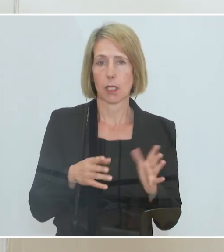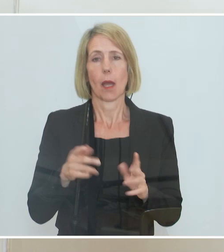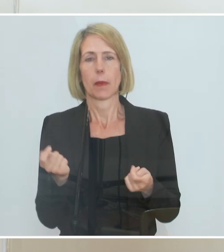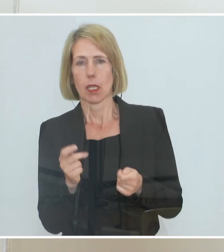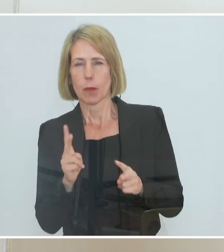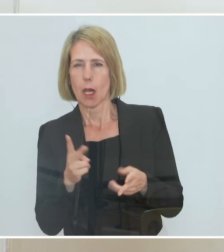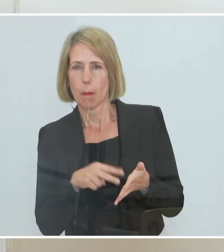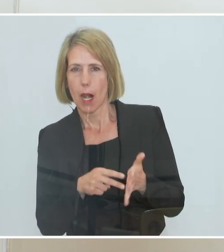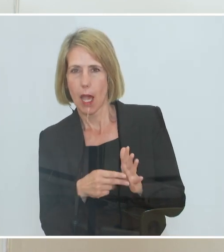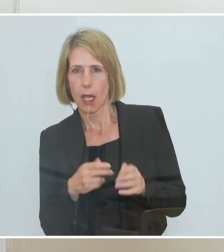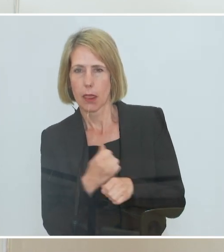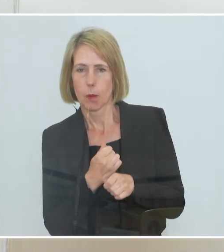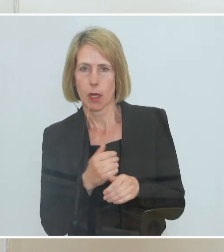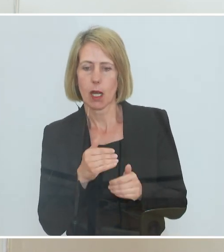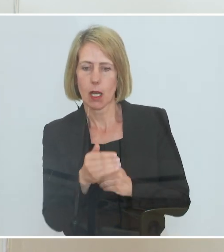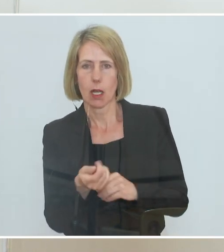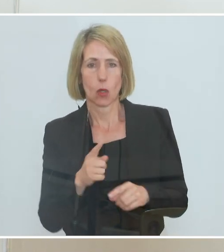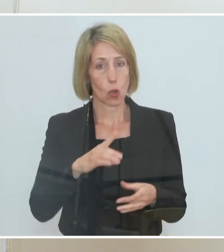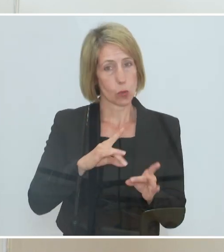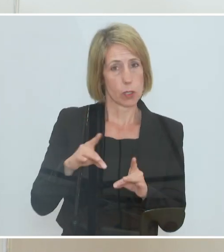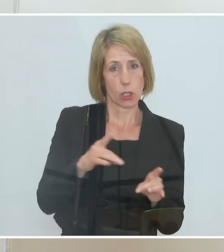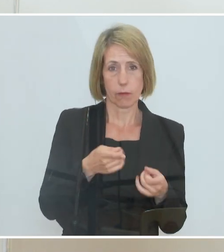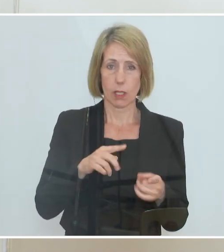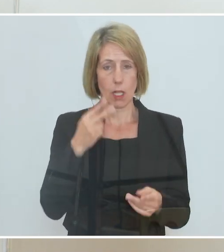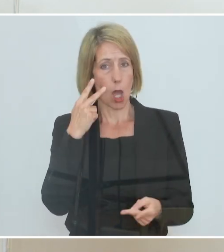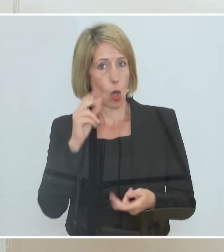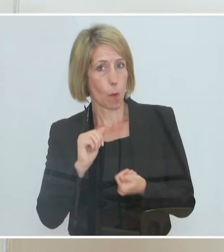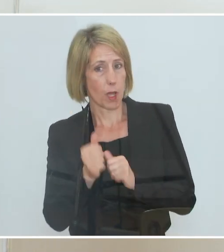auch die Beschäftigten hier Perspektive und Sicherheit haben.